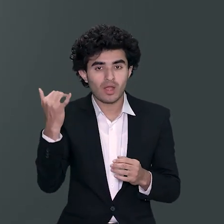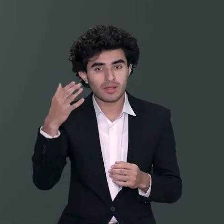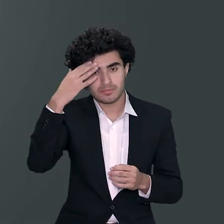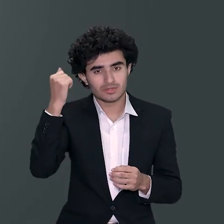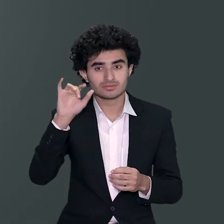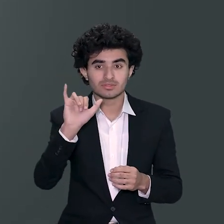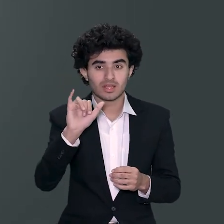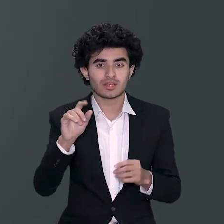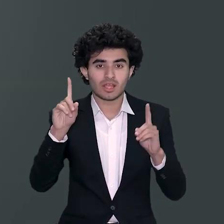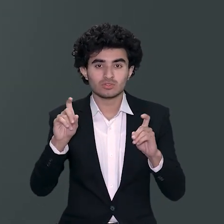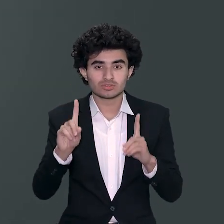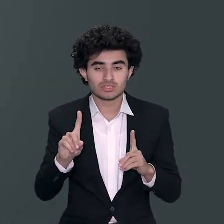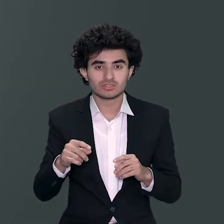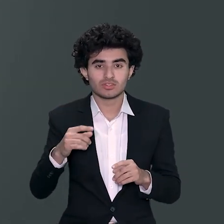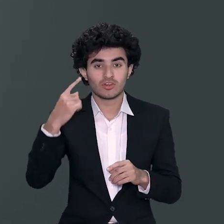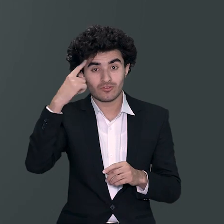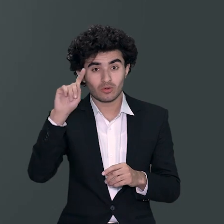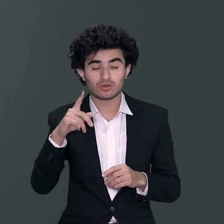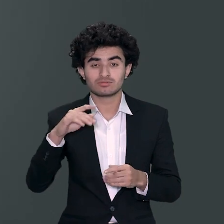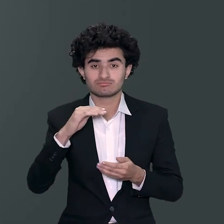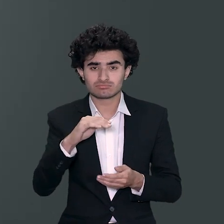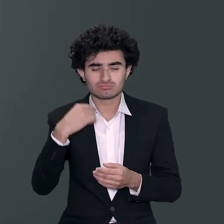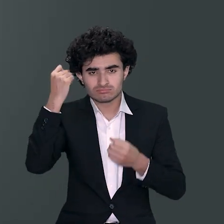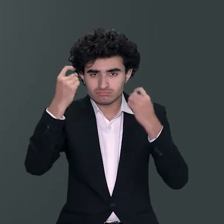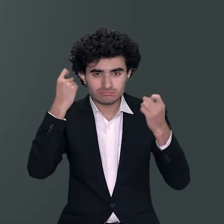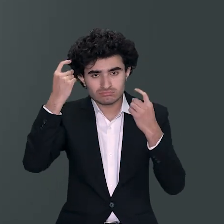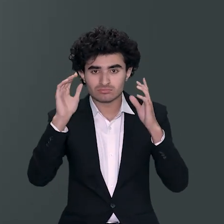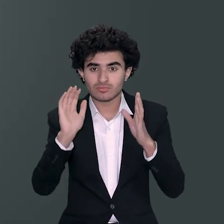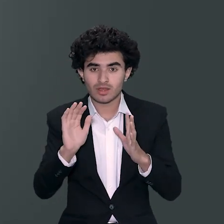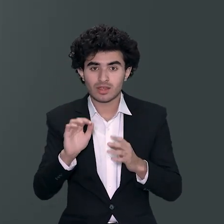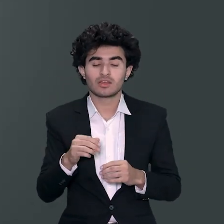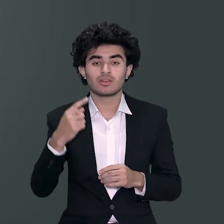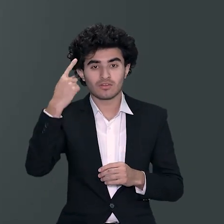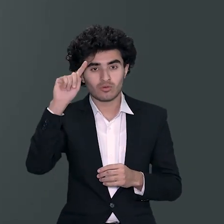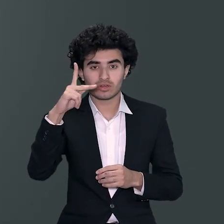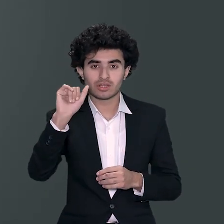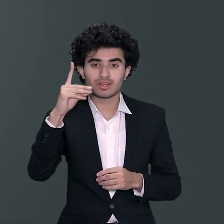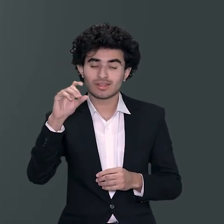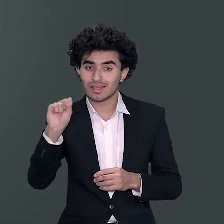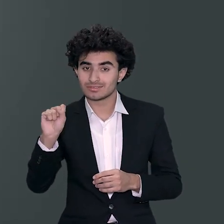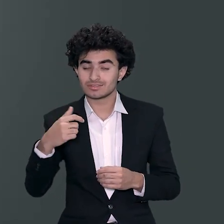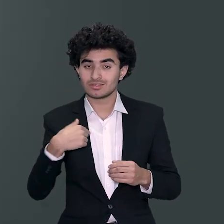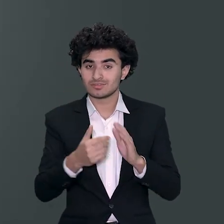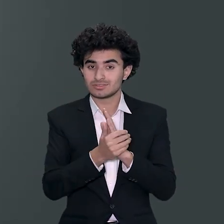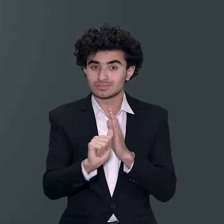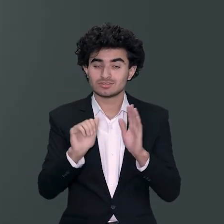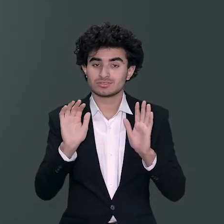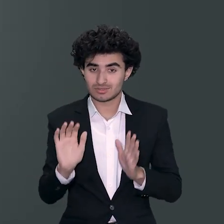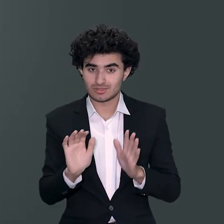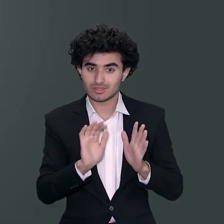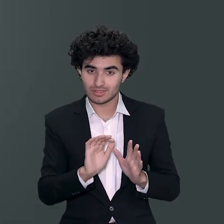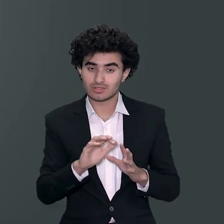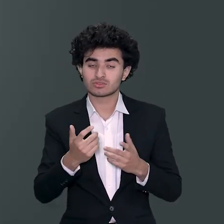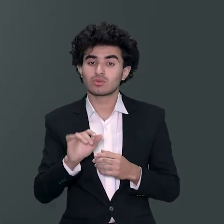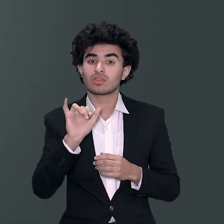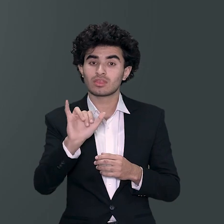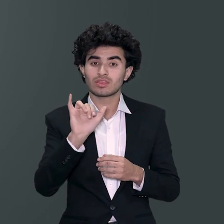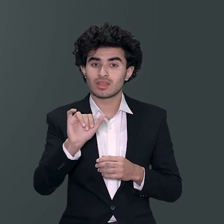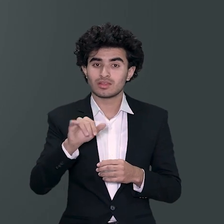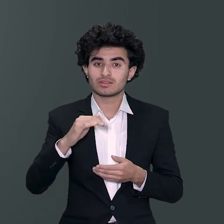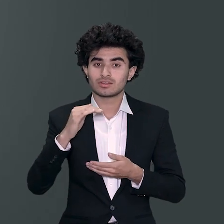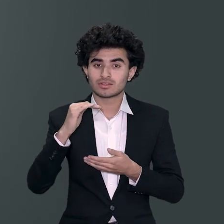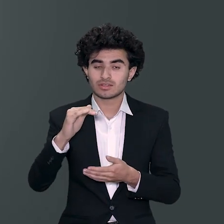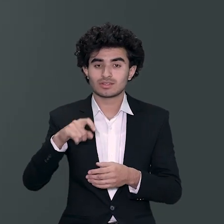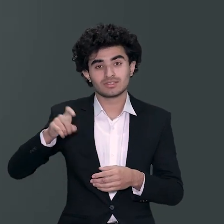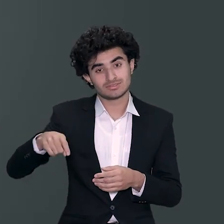education کو بہتر کرنا ہے کیوں کہ اس education نے ایک بچے کو شہور دلایا ہے اس education نے بچے کے اندر